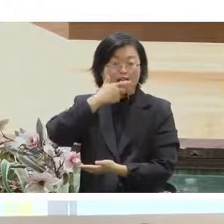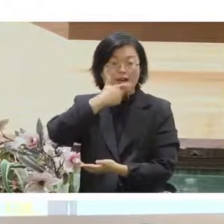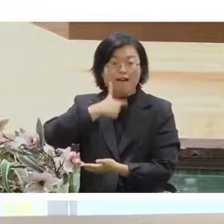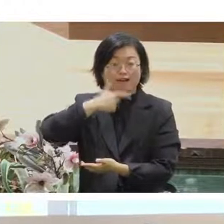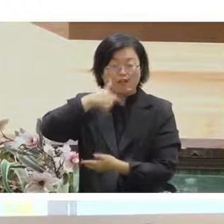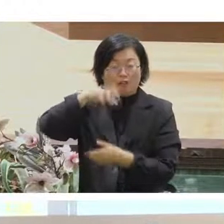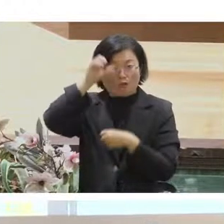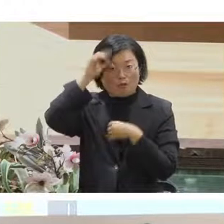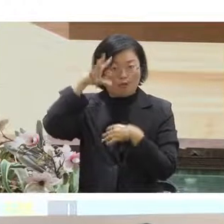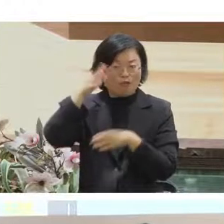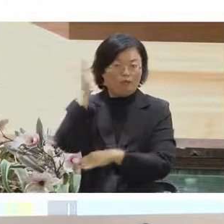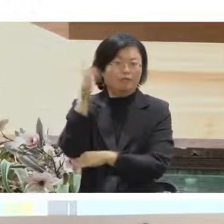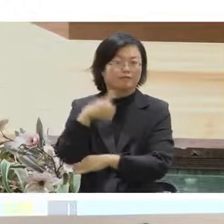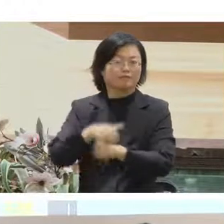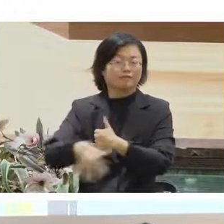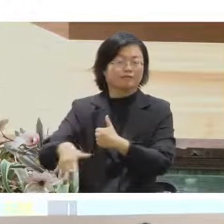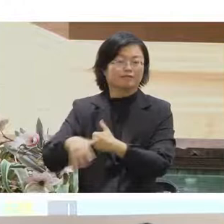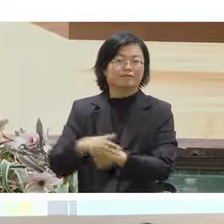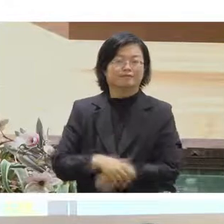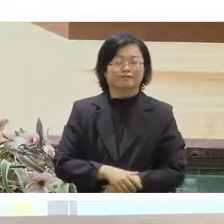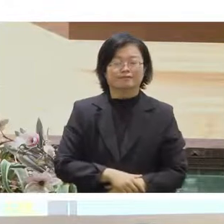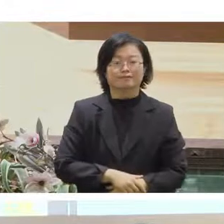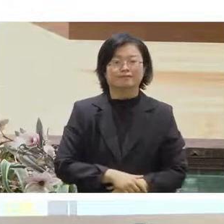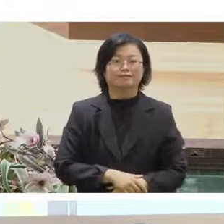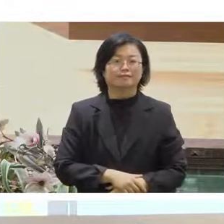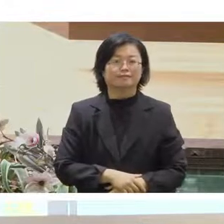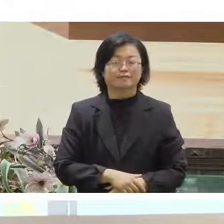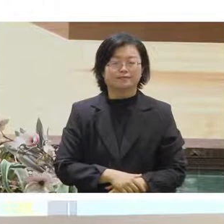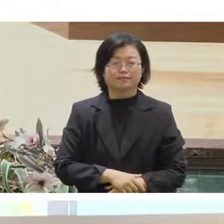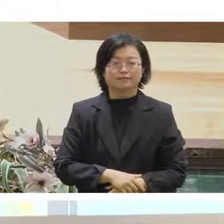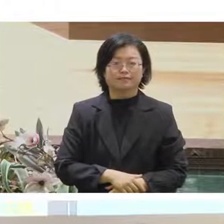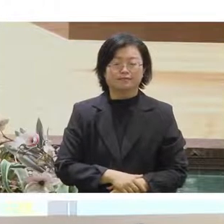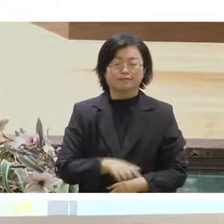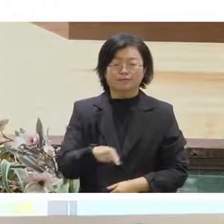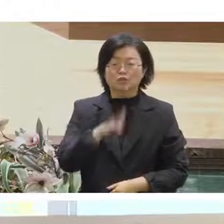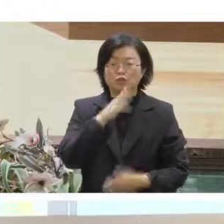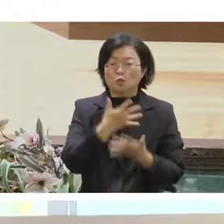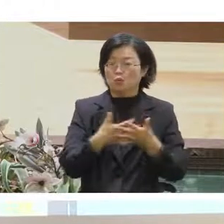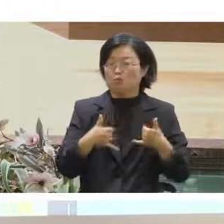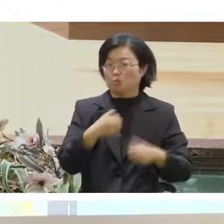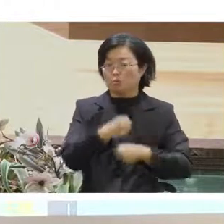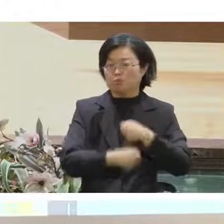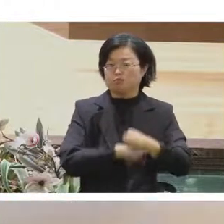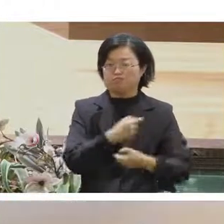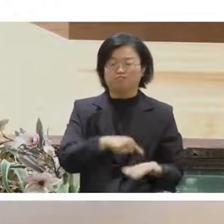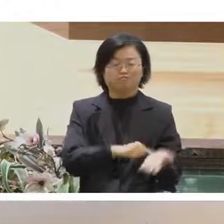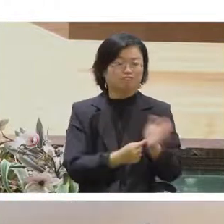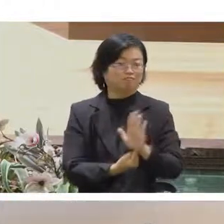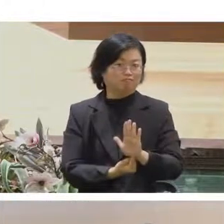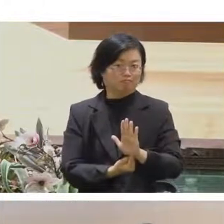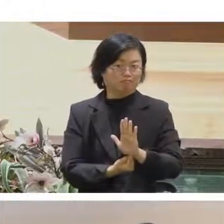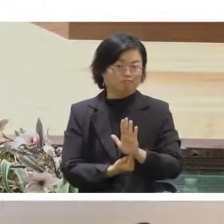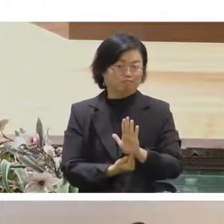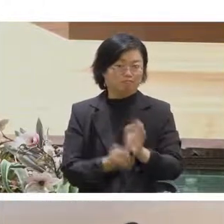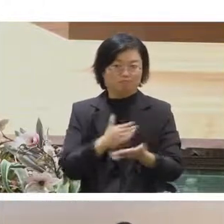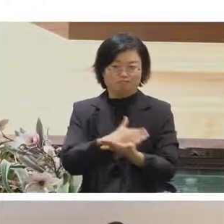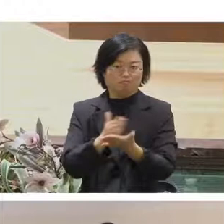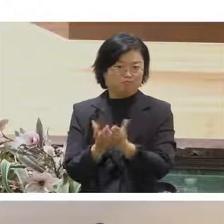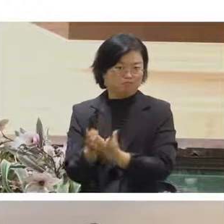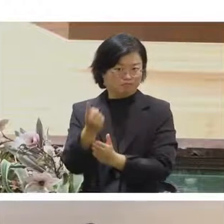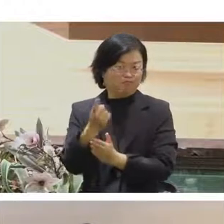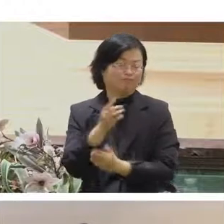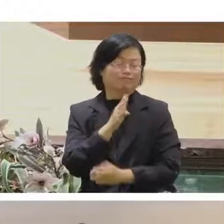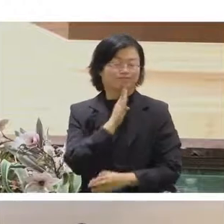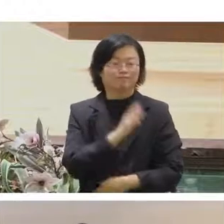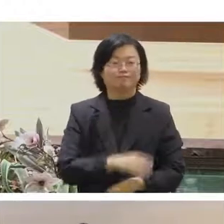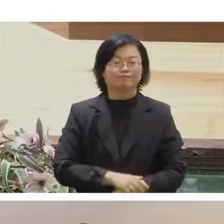在做的時候他們就後來把它畫得很精美那這也是線上活動的另外一種呈現方式所以最後